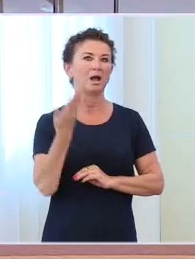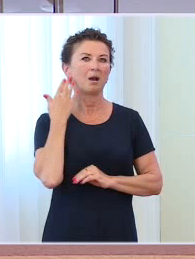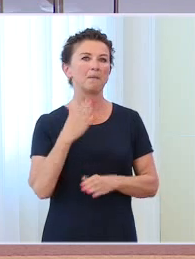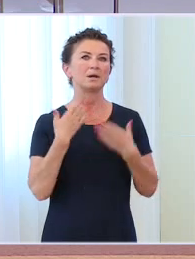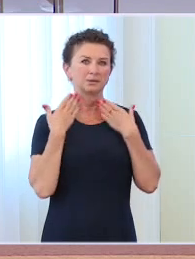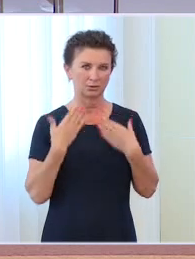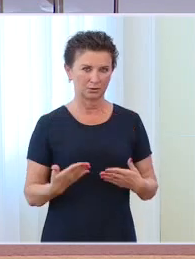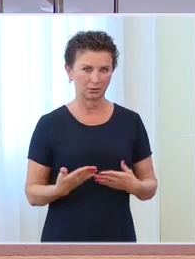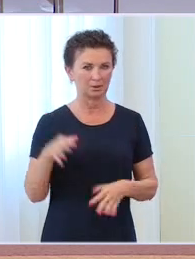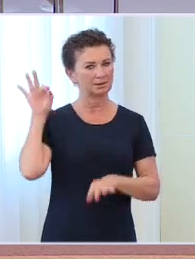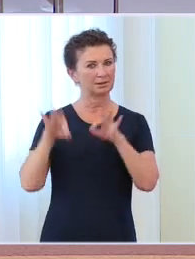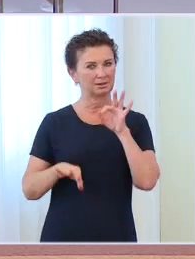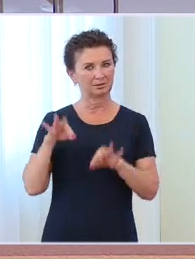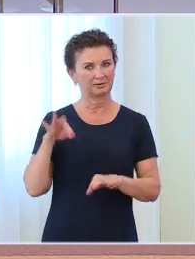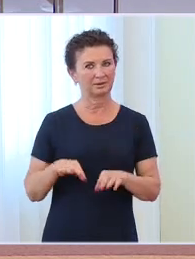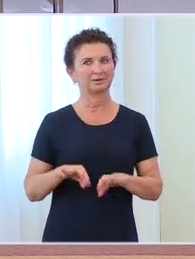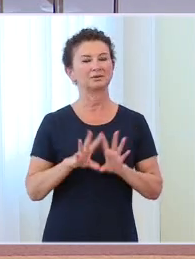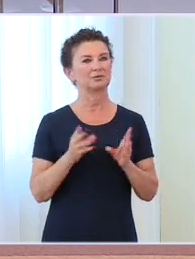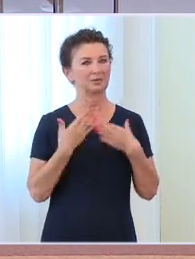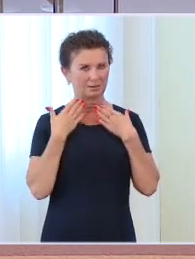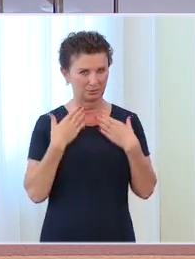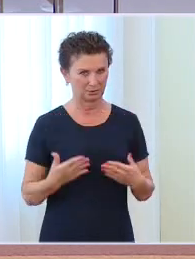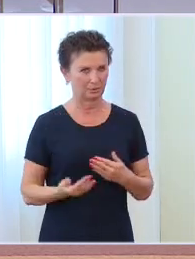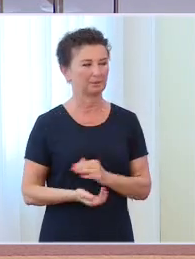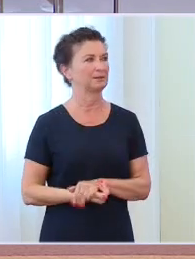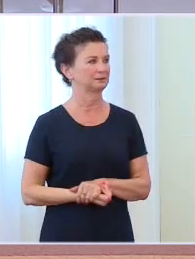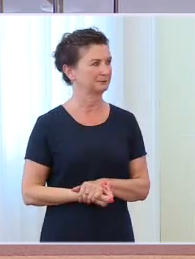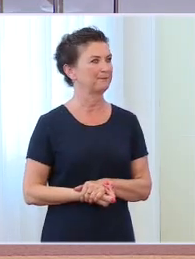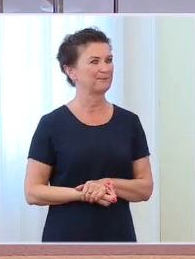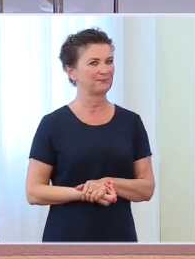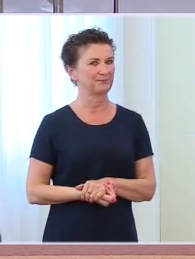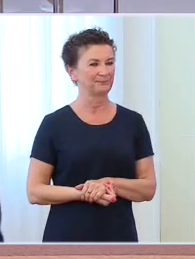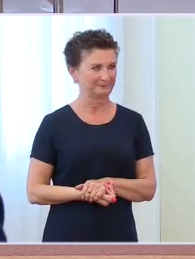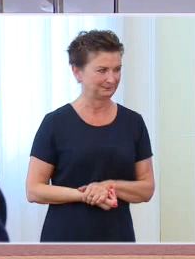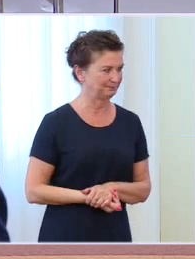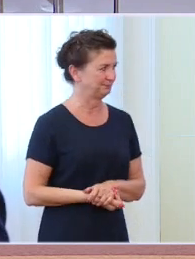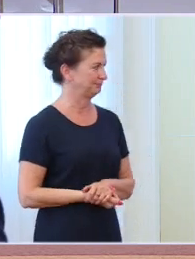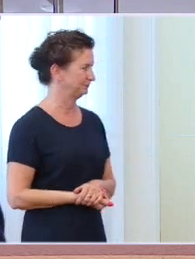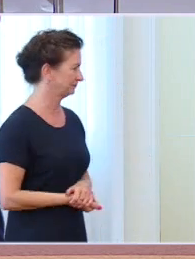konferencję prasową. Dziękuję pani premier, dziękuję panu wicepremierowi i pani minister. Dziękuję serdecznie, dziękuję państwu.